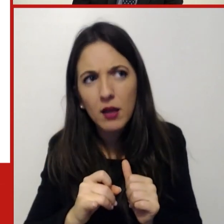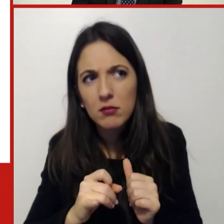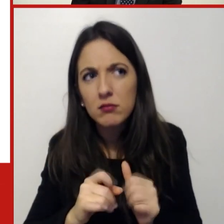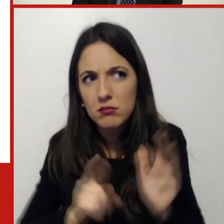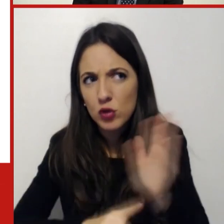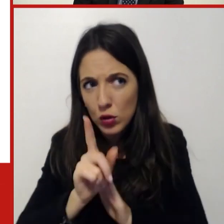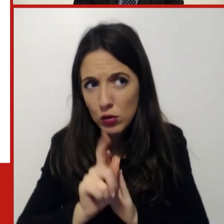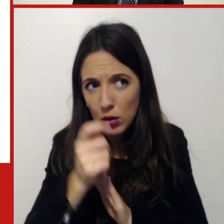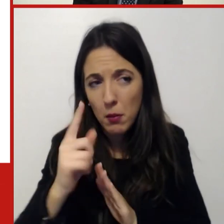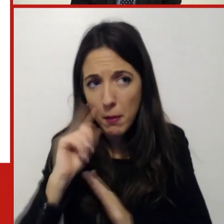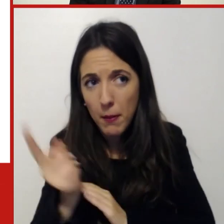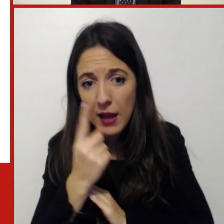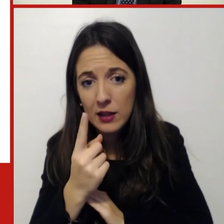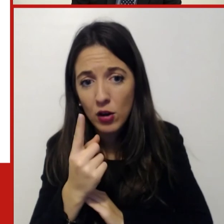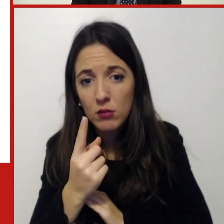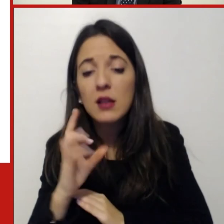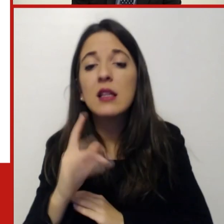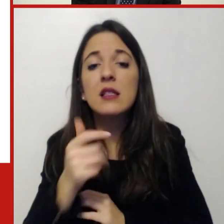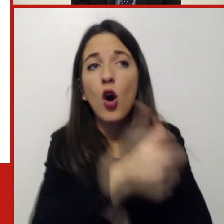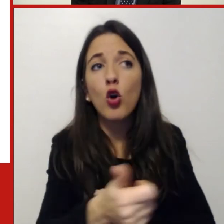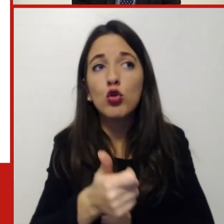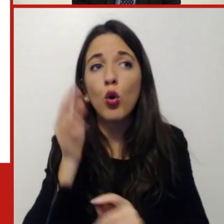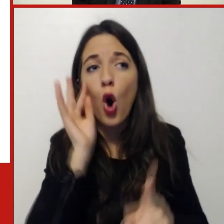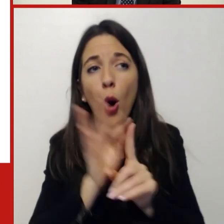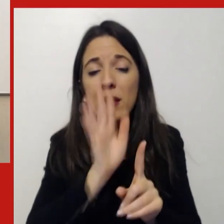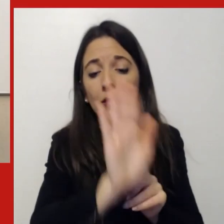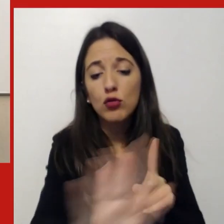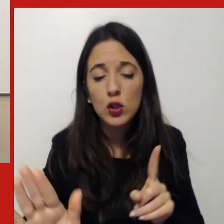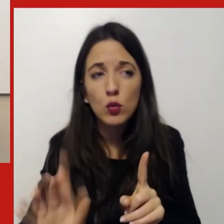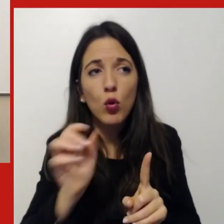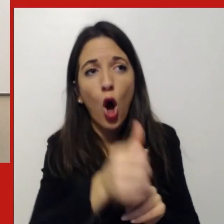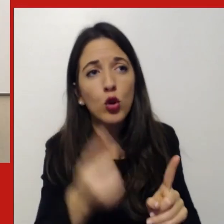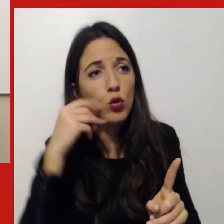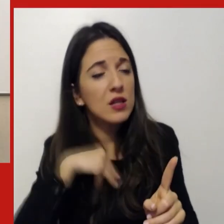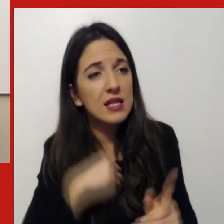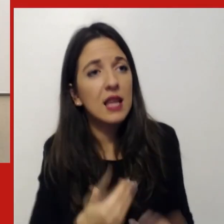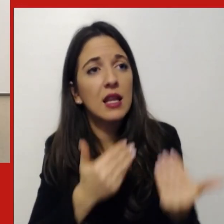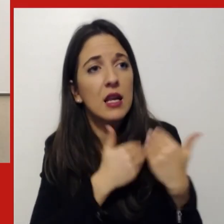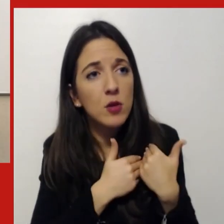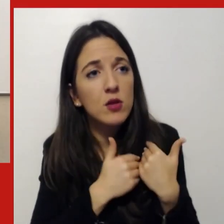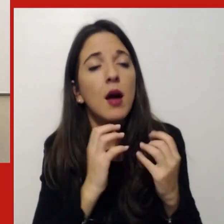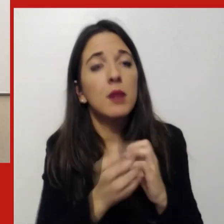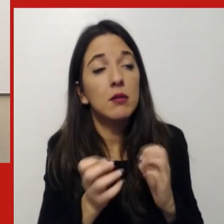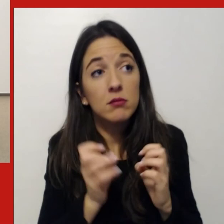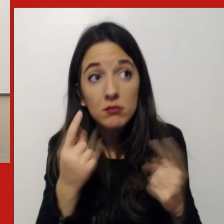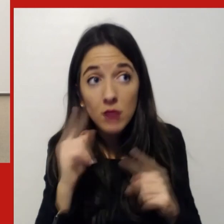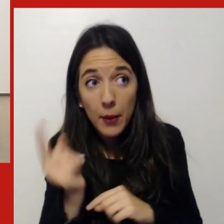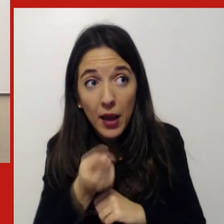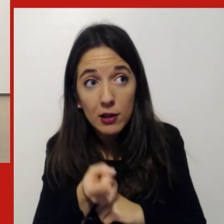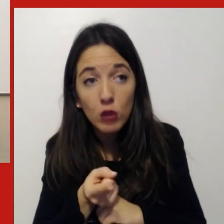questa auto organizzazione spontanea allora quanto è fondamentale è definitoria cioè la